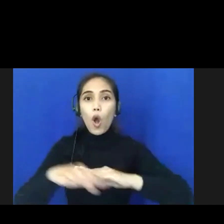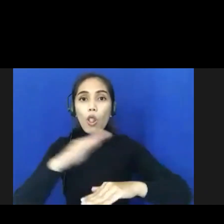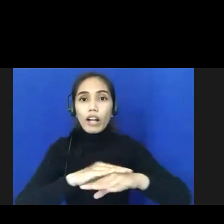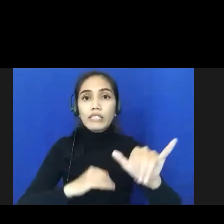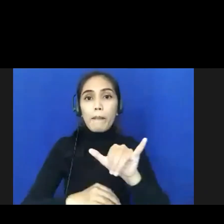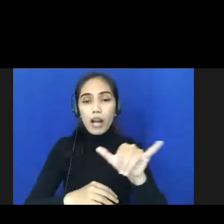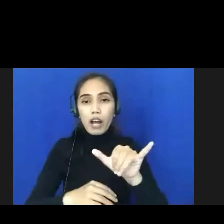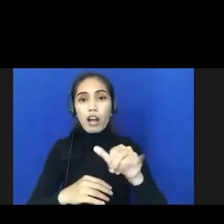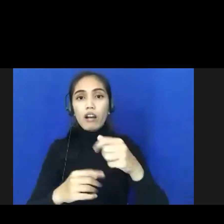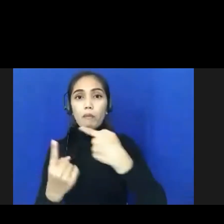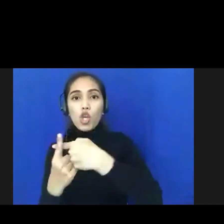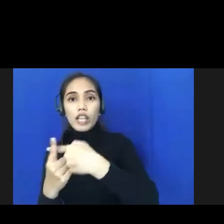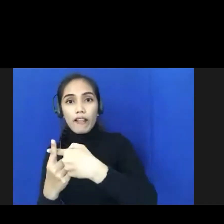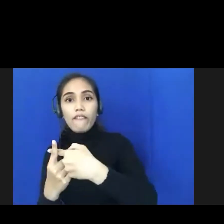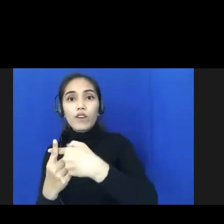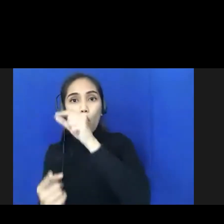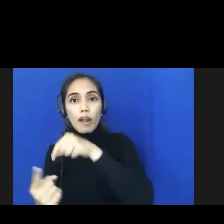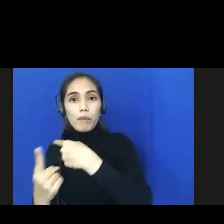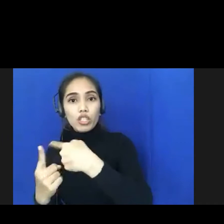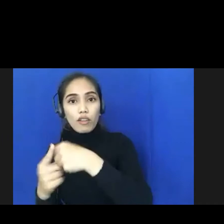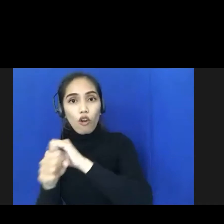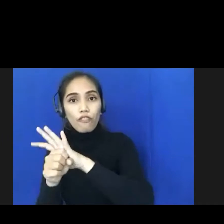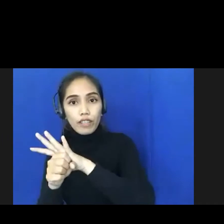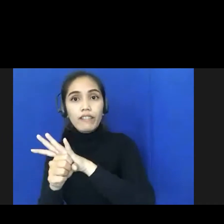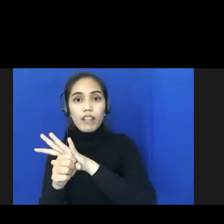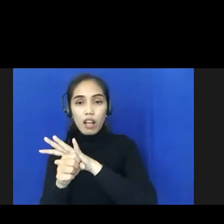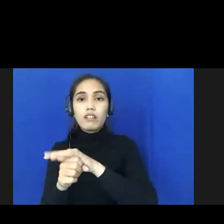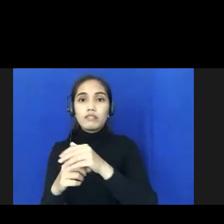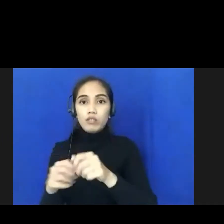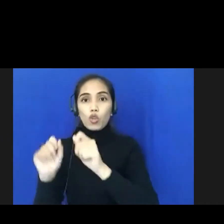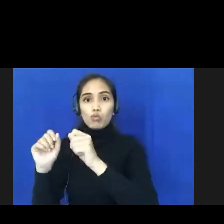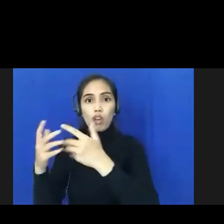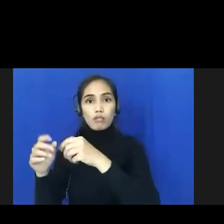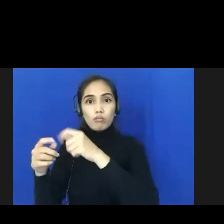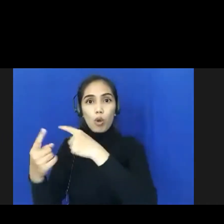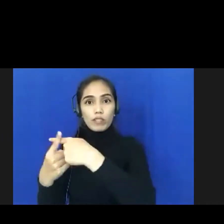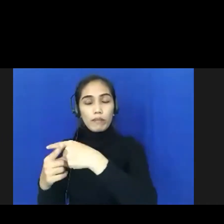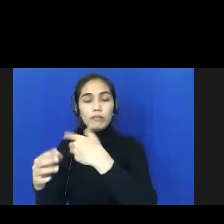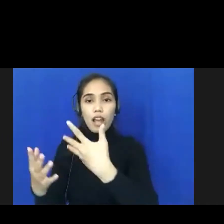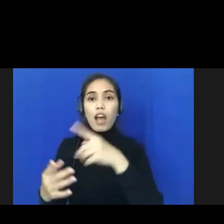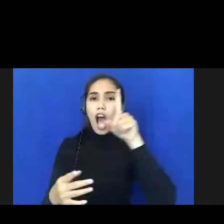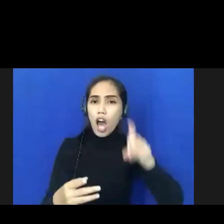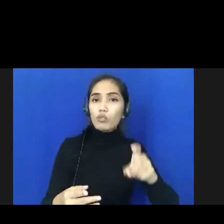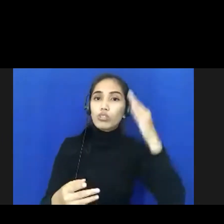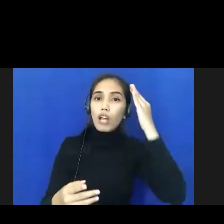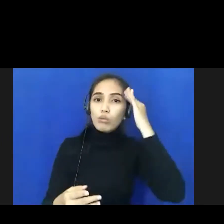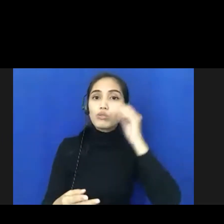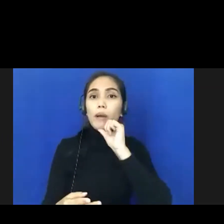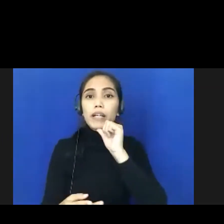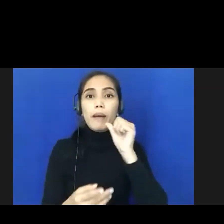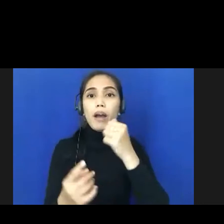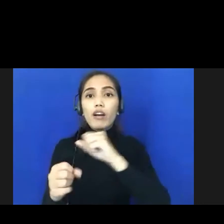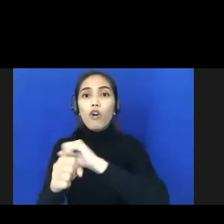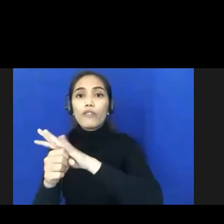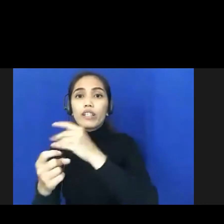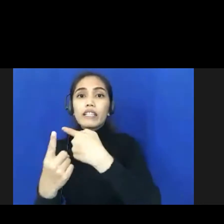yang terkonfirmasi itu wajib diketahui oleh desa, kelurahan, sehingga untuk